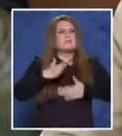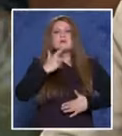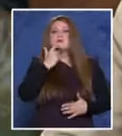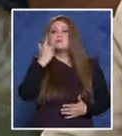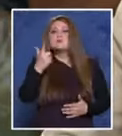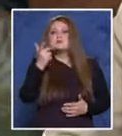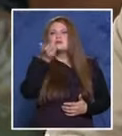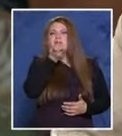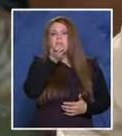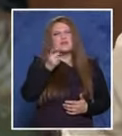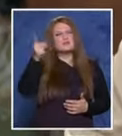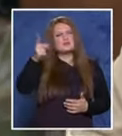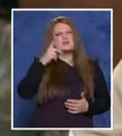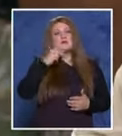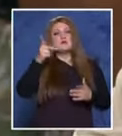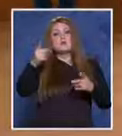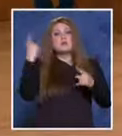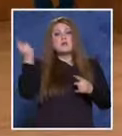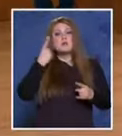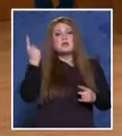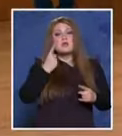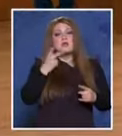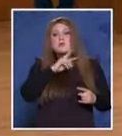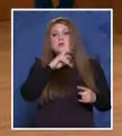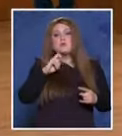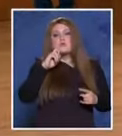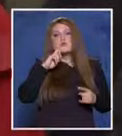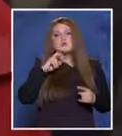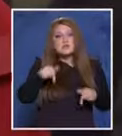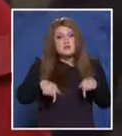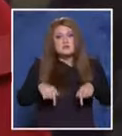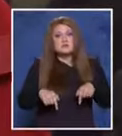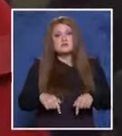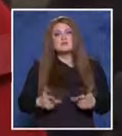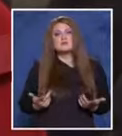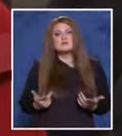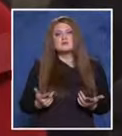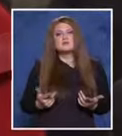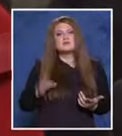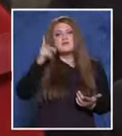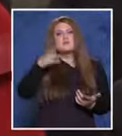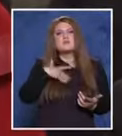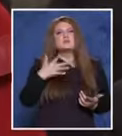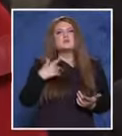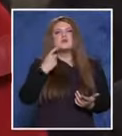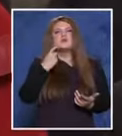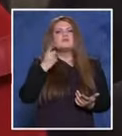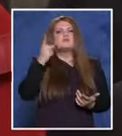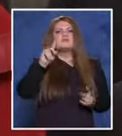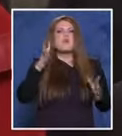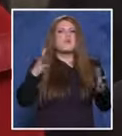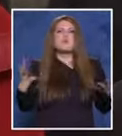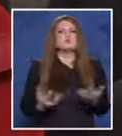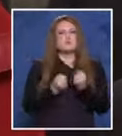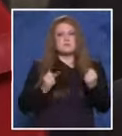попитах диспетчерката, кажете, нали върви линейка, трябва да са и полицейти. Тук, и те казаха, текат имат зор да дойдат, ако го спасят.